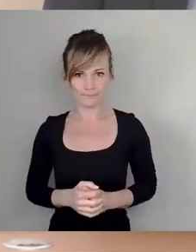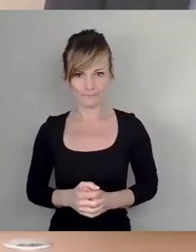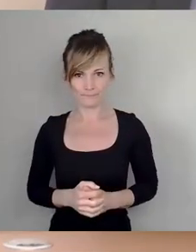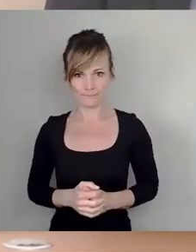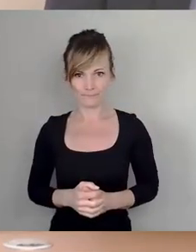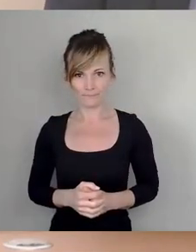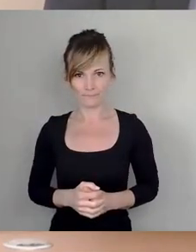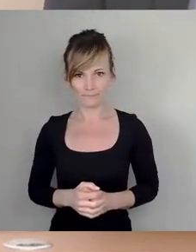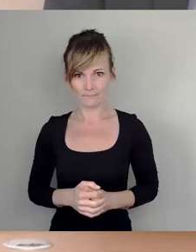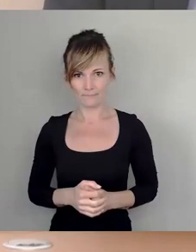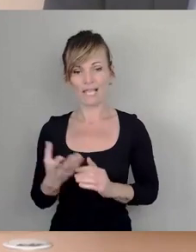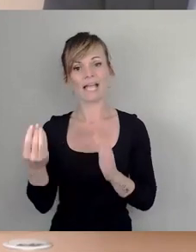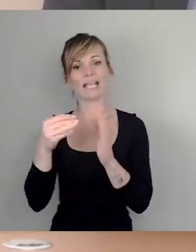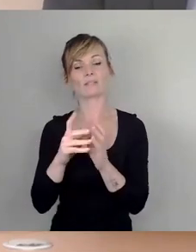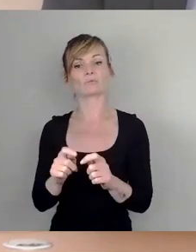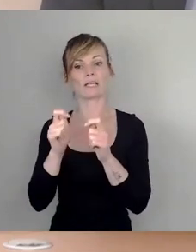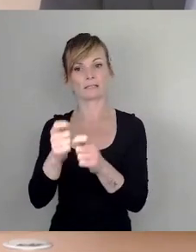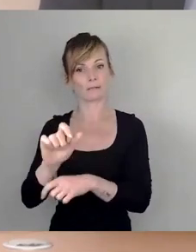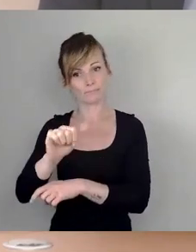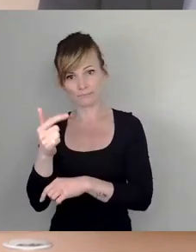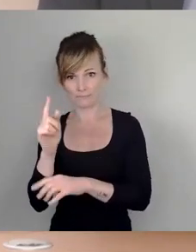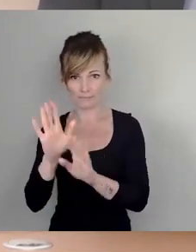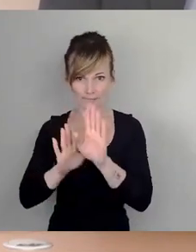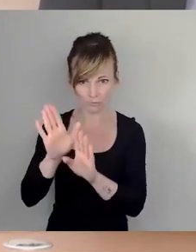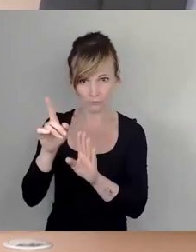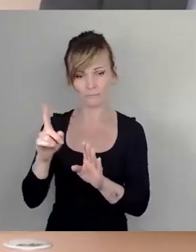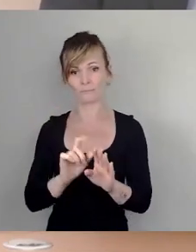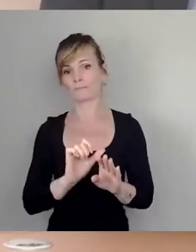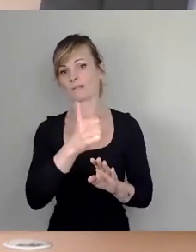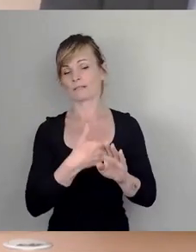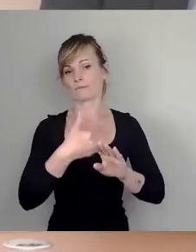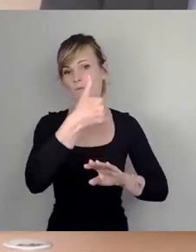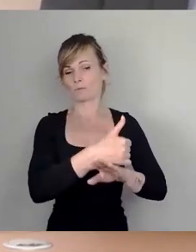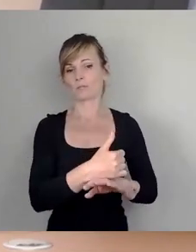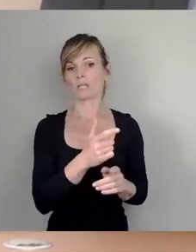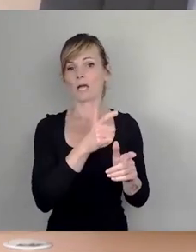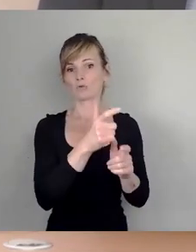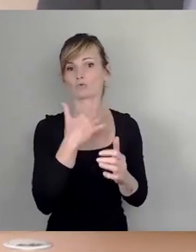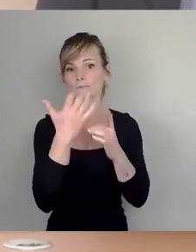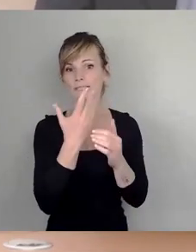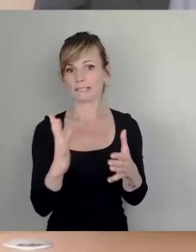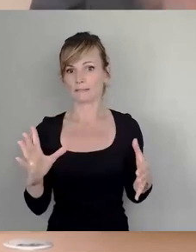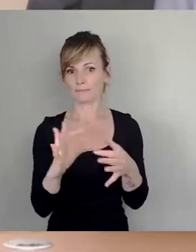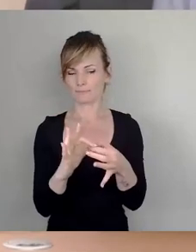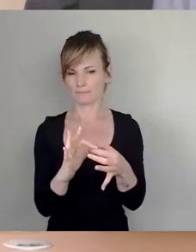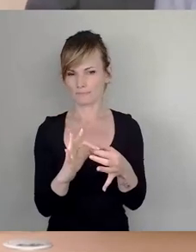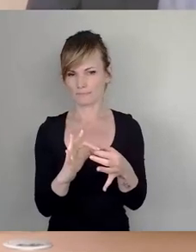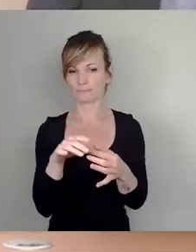Ergänzungsantrag zur Abstimmung stellen, der den fehlerführenden Ausschussbericht ergänzen würde. Wer diesem